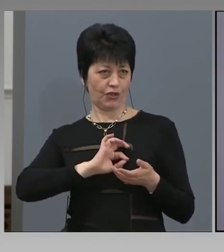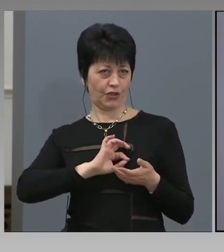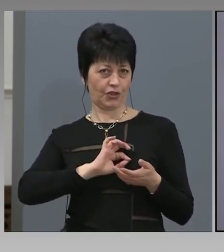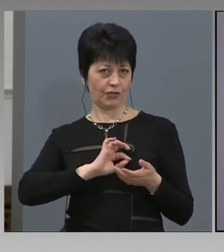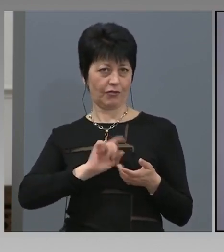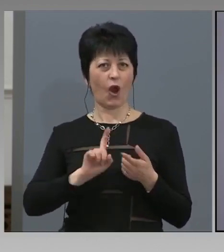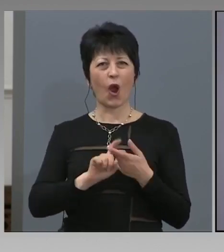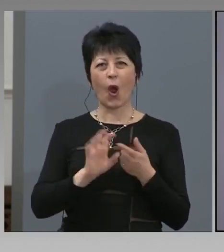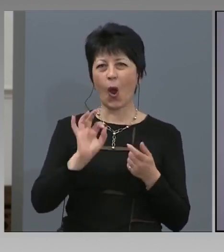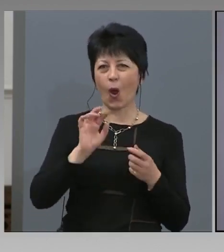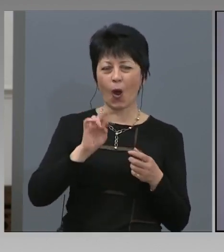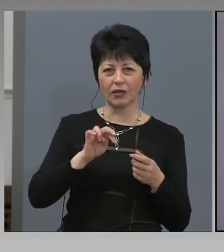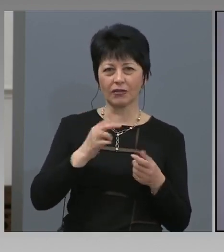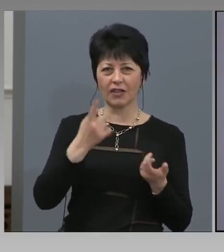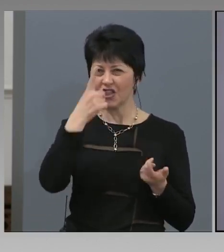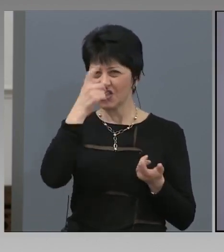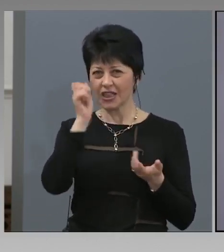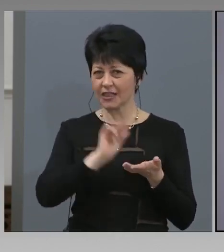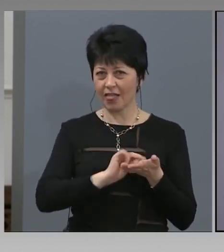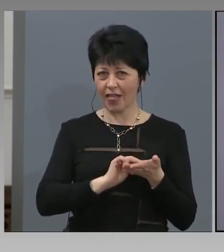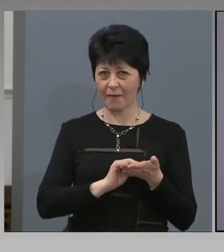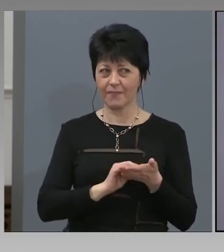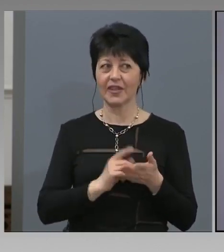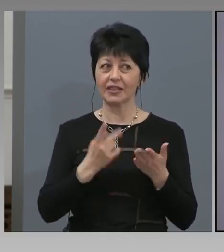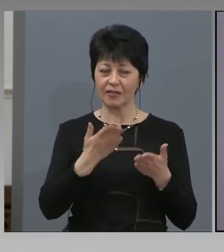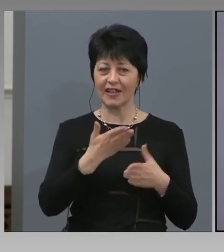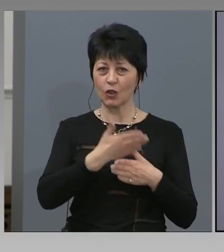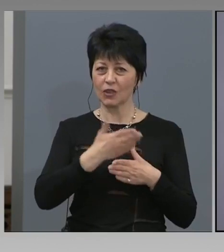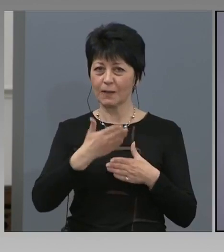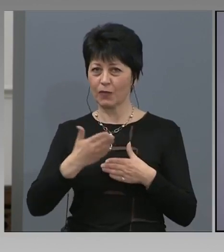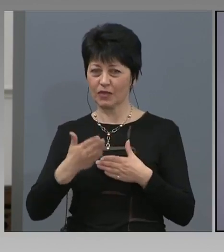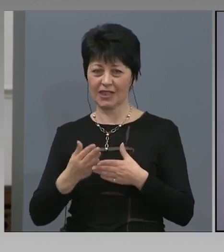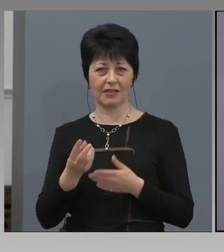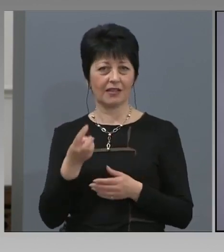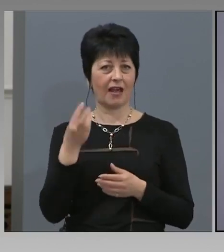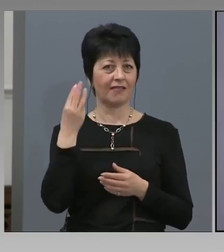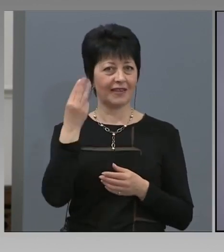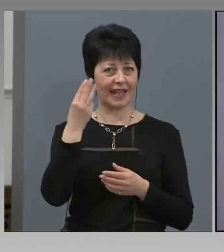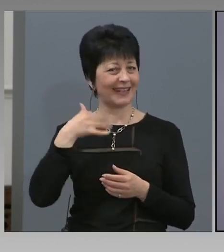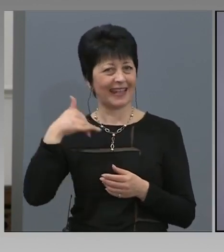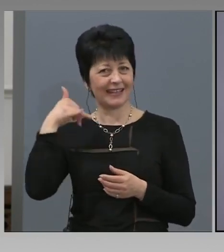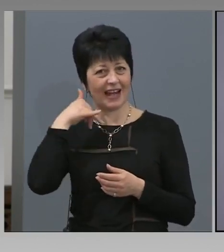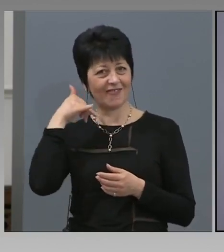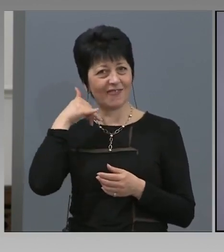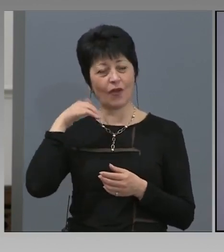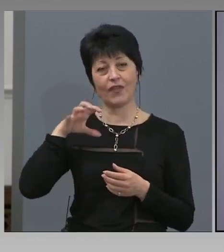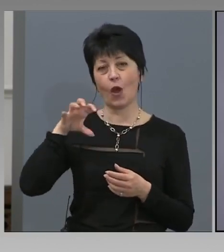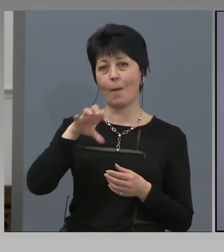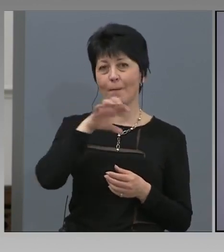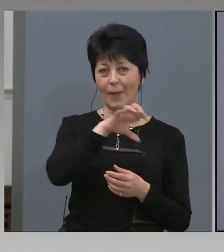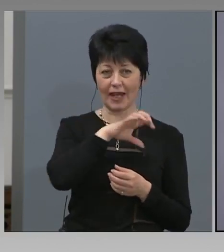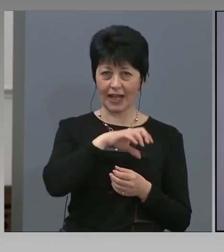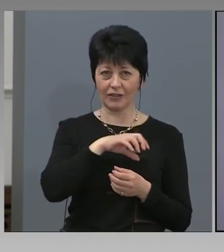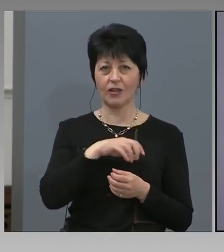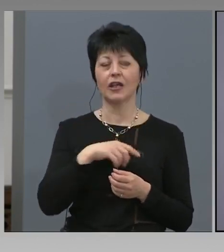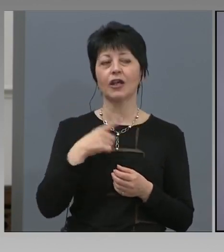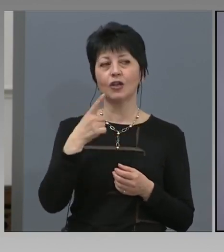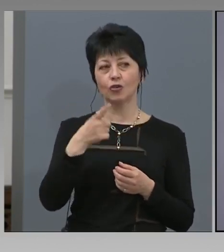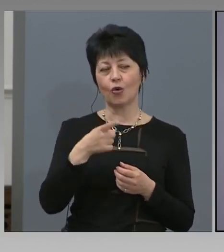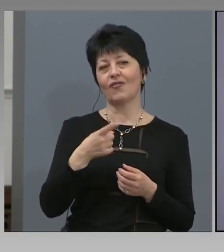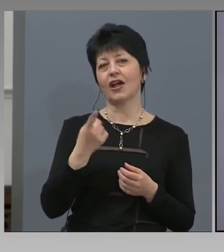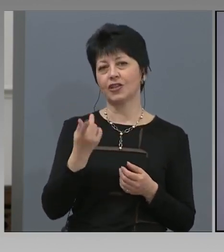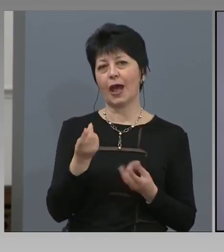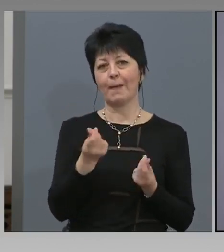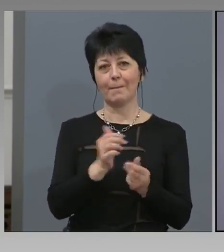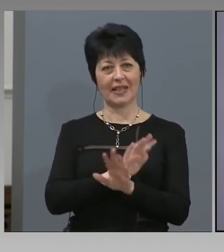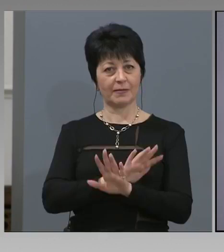Точно в този процес, трите телекома, също предоставят този процес да бъде абсолютно безплатен. Т.е. ако